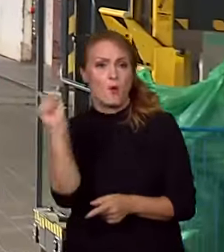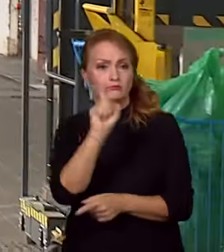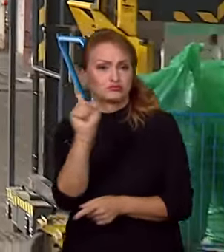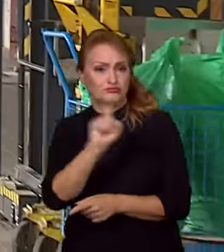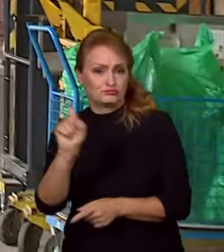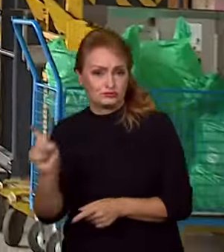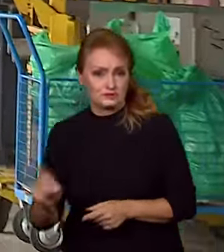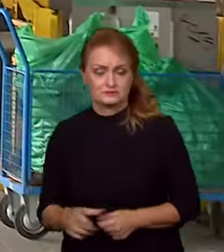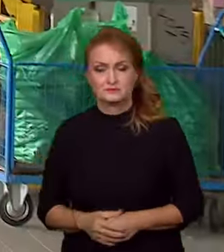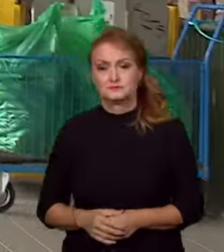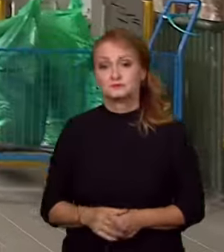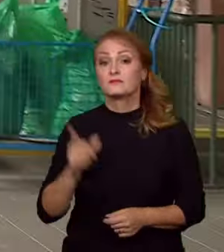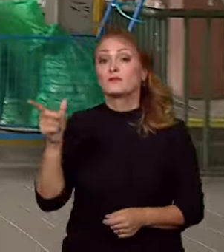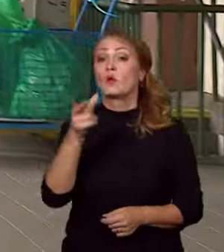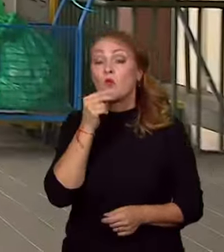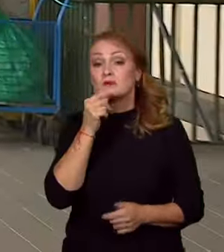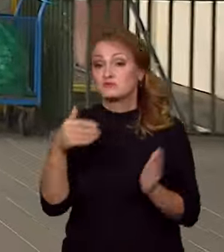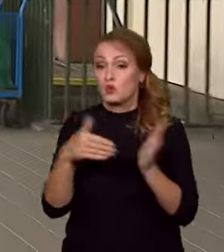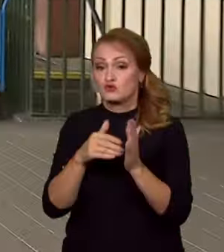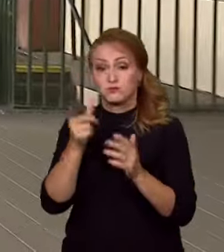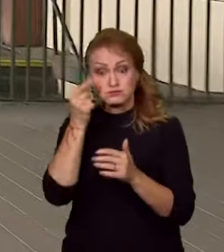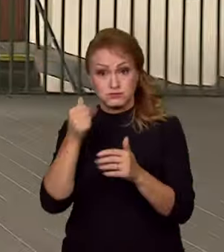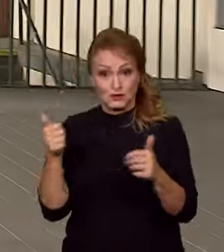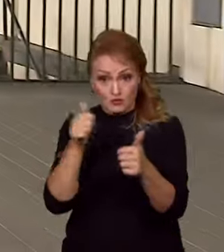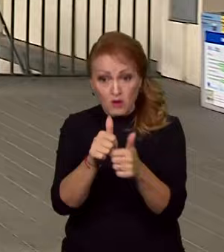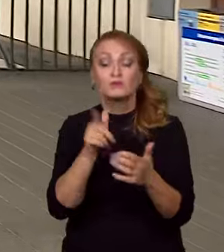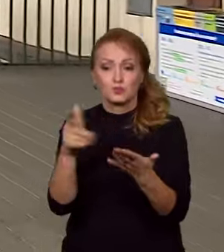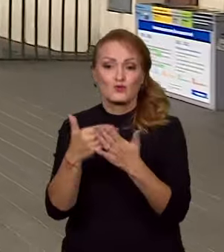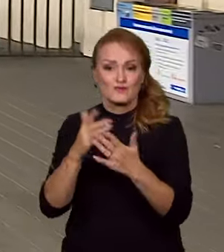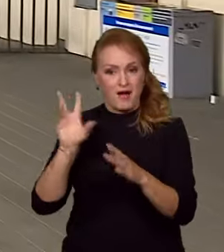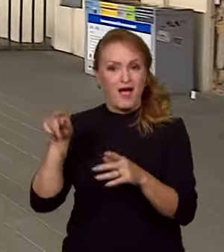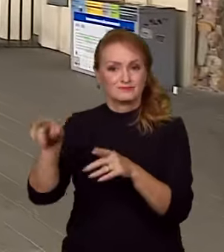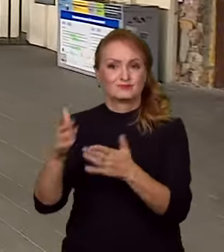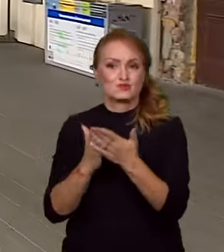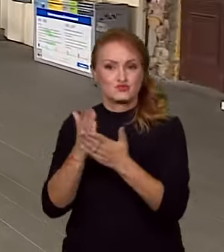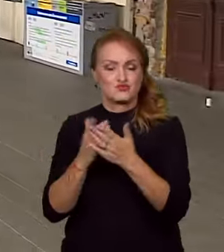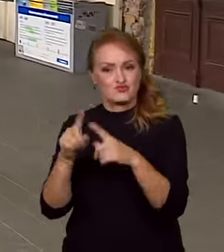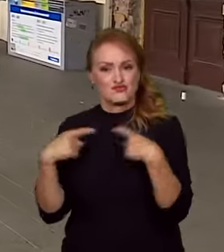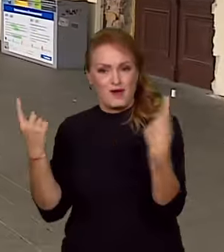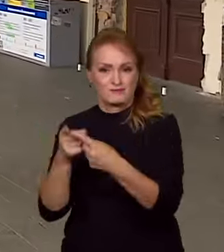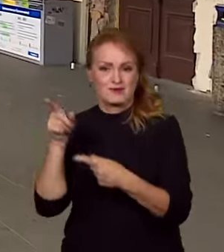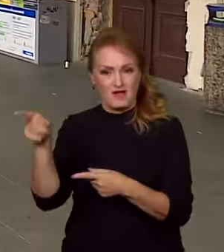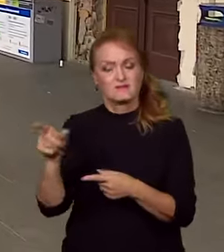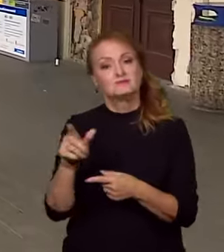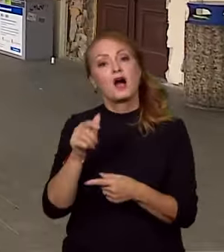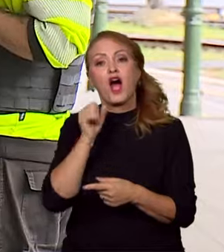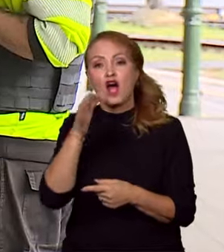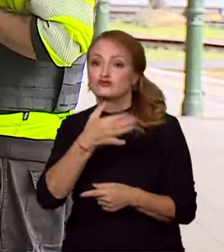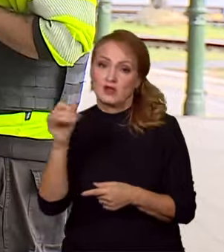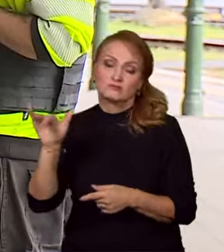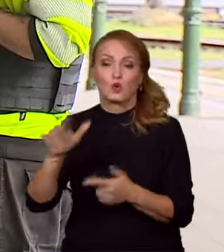k případnému zásahu co nejblíž, mají služebnu přímo tady v jedné z drážních budov. Denně jich tady slouží až 30.